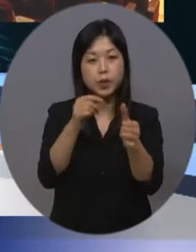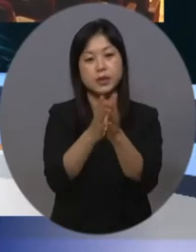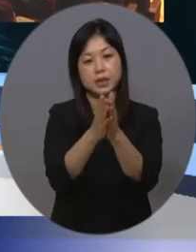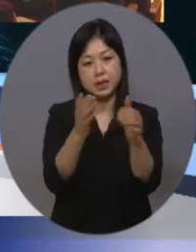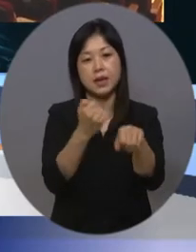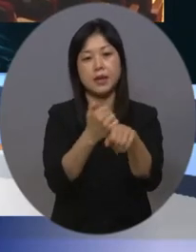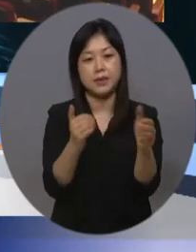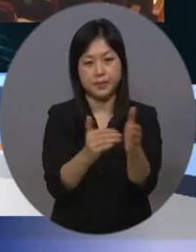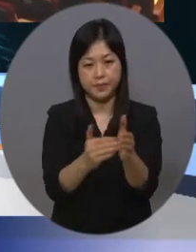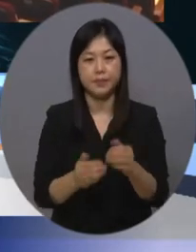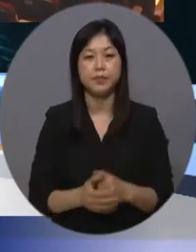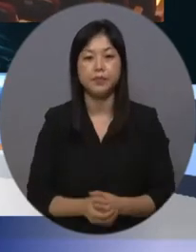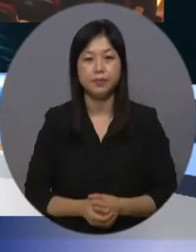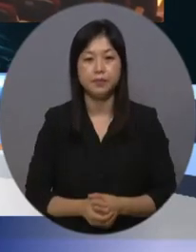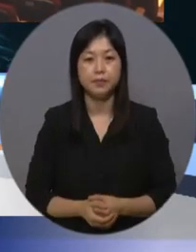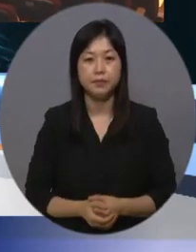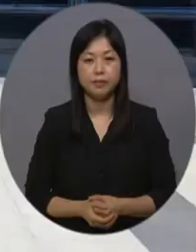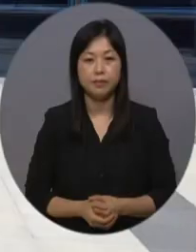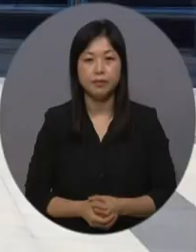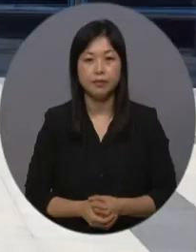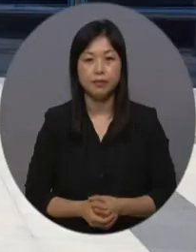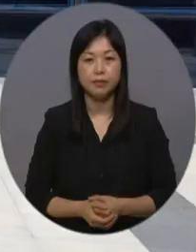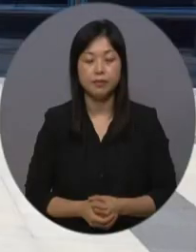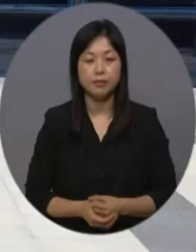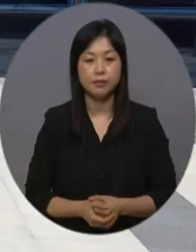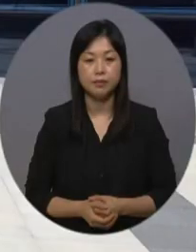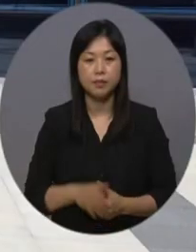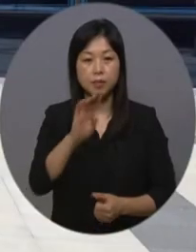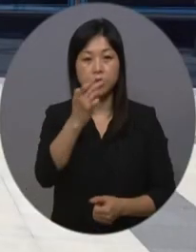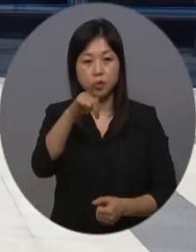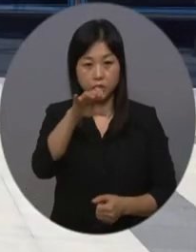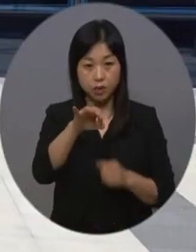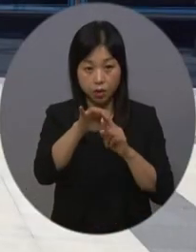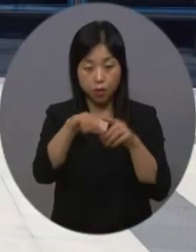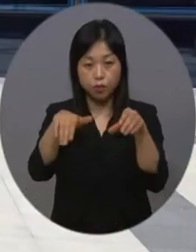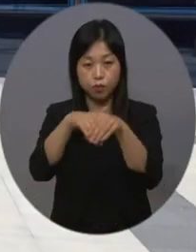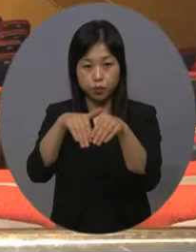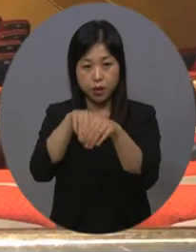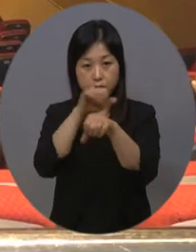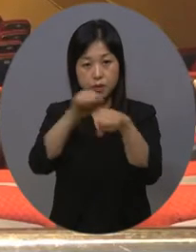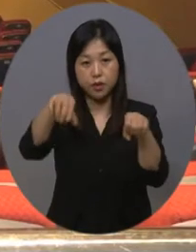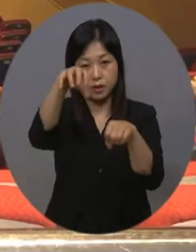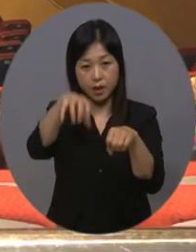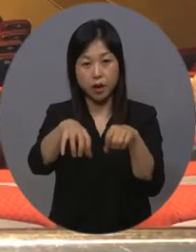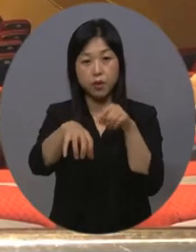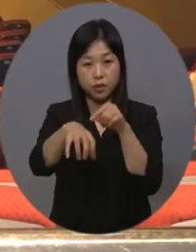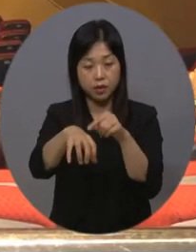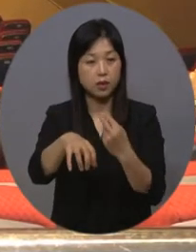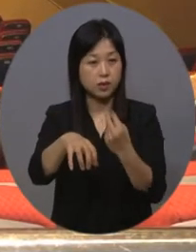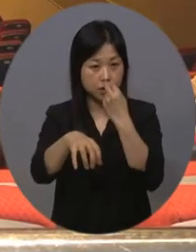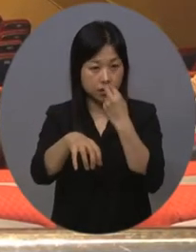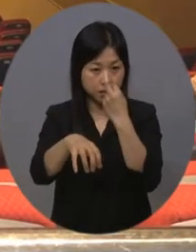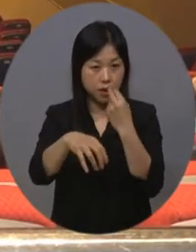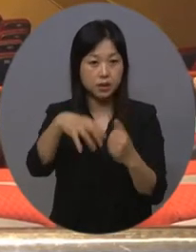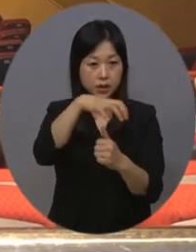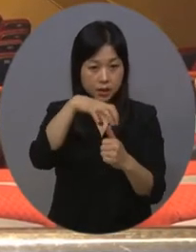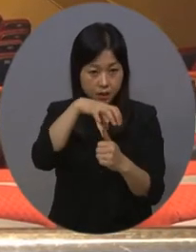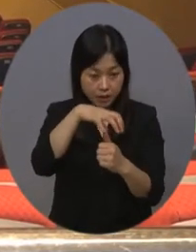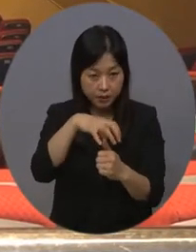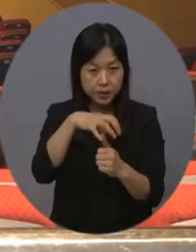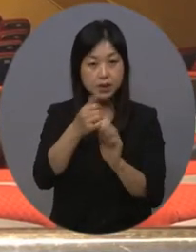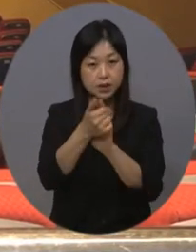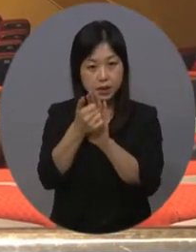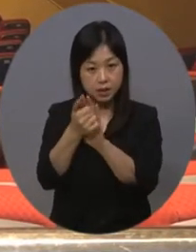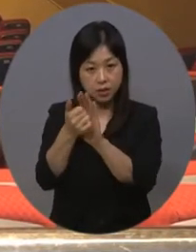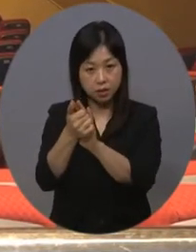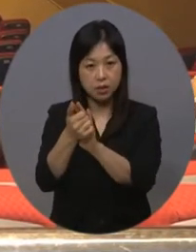조은빈 기자가 보도합니다. 보령시는 문화의 전당 대강당에서 생명지킴이 멘토링 사업 참여자들의 역량